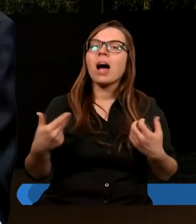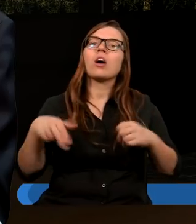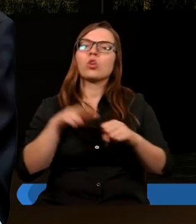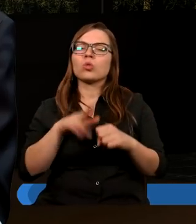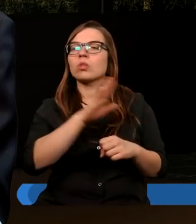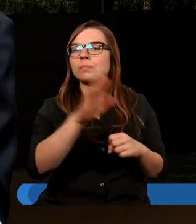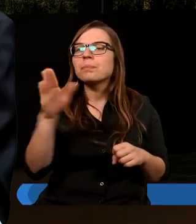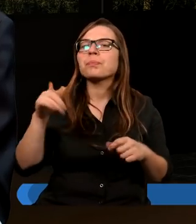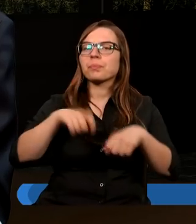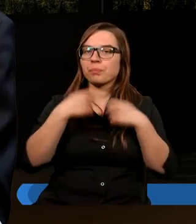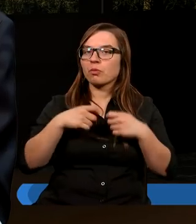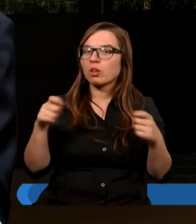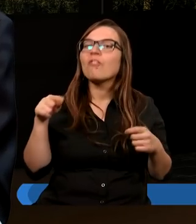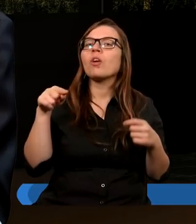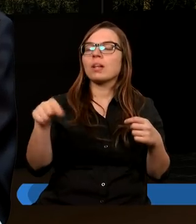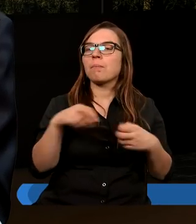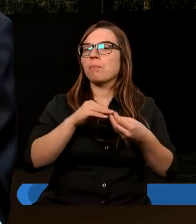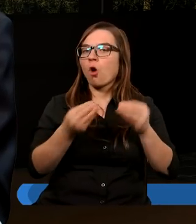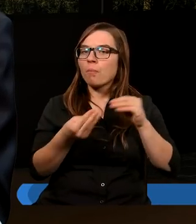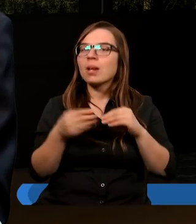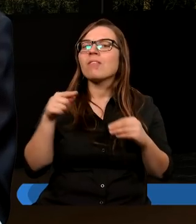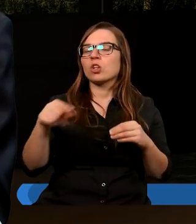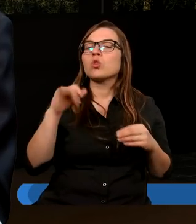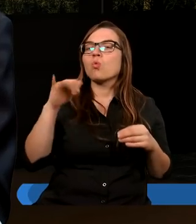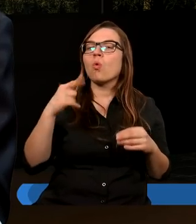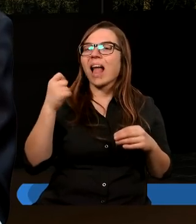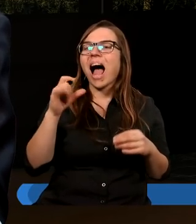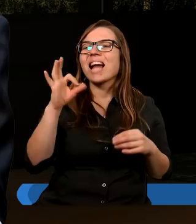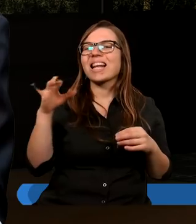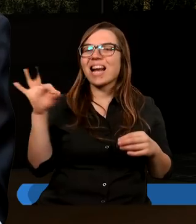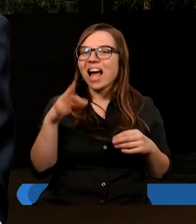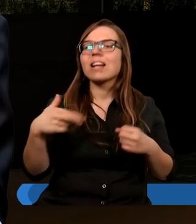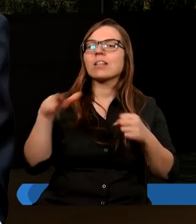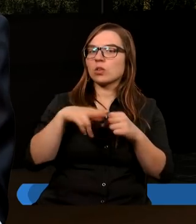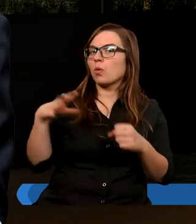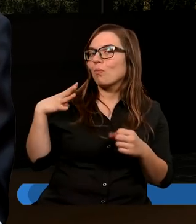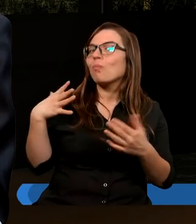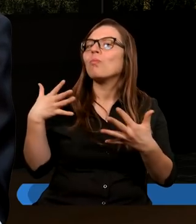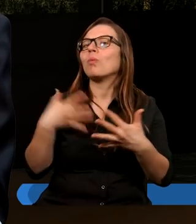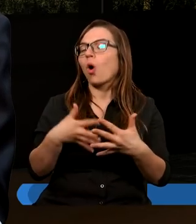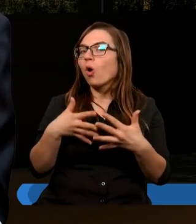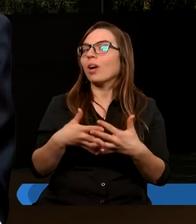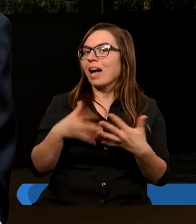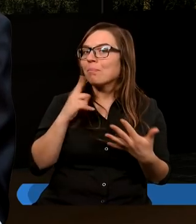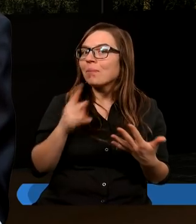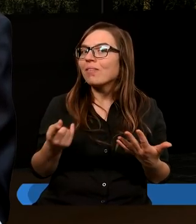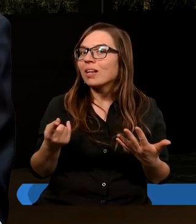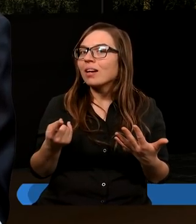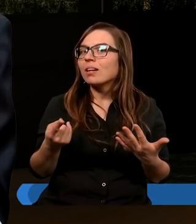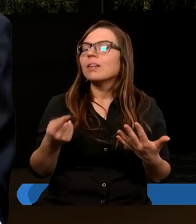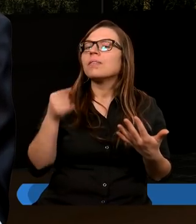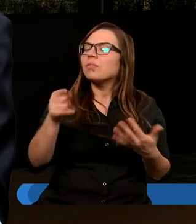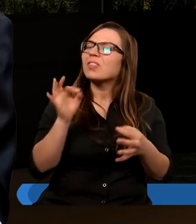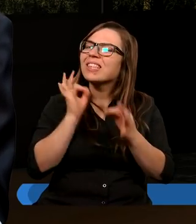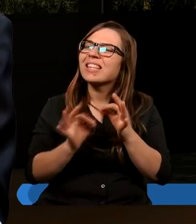miała rozstrzygać ten problem, był Juda Sylas, którzy byli prorokami. Także Bóg w takich